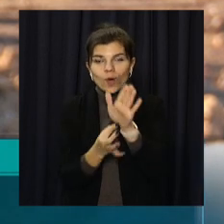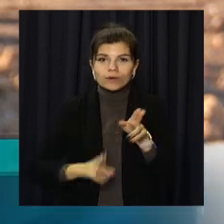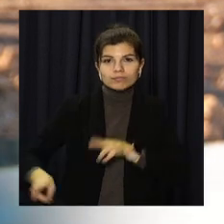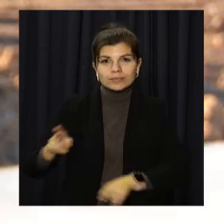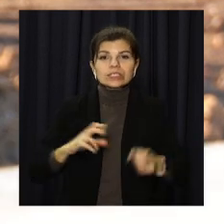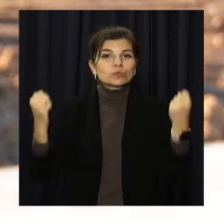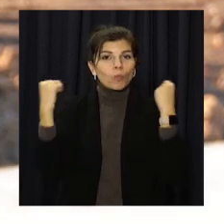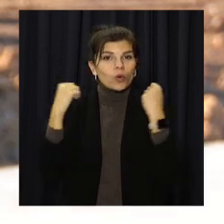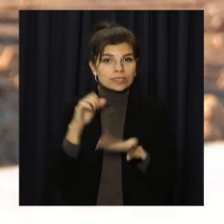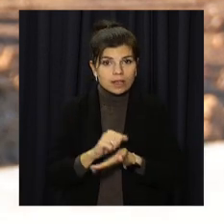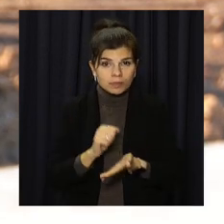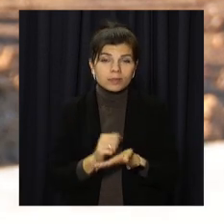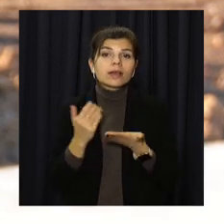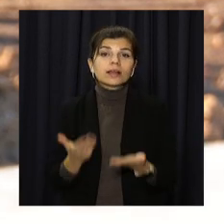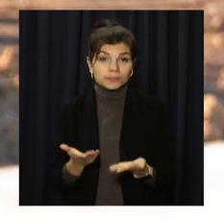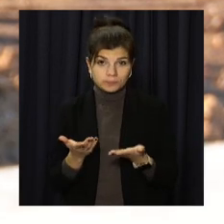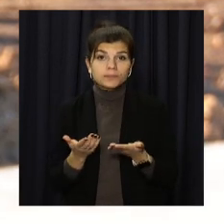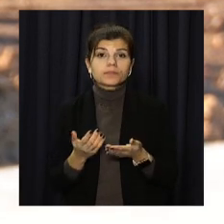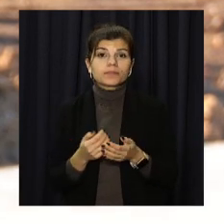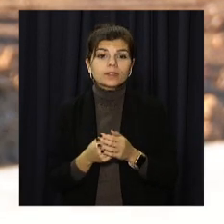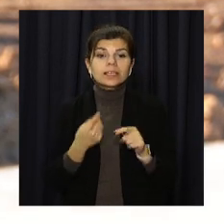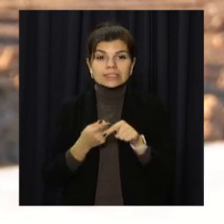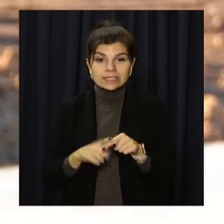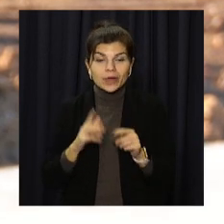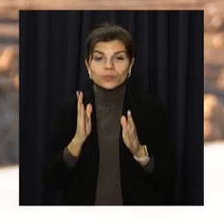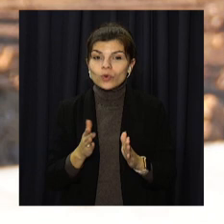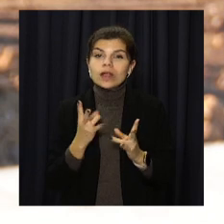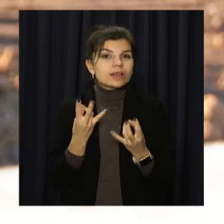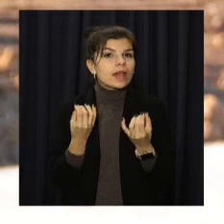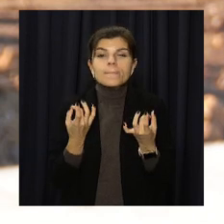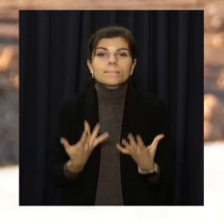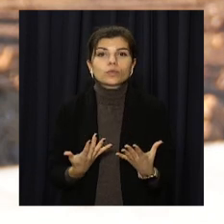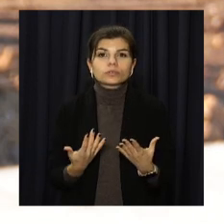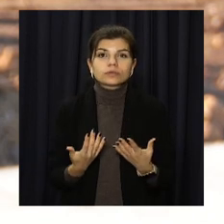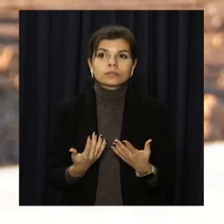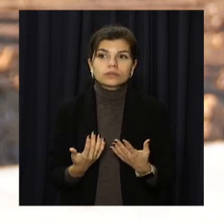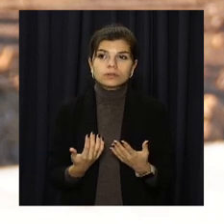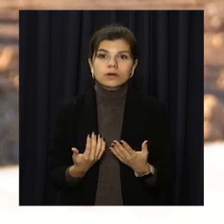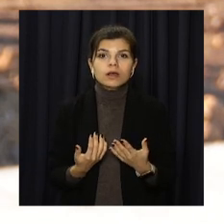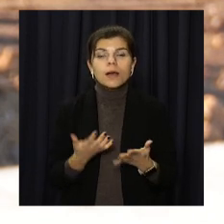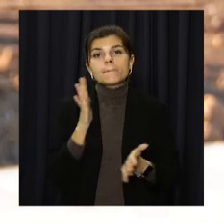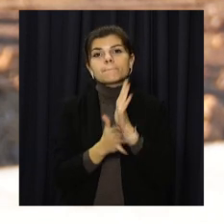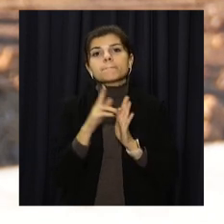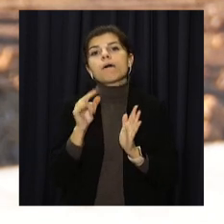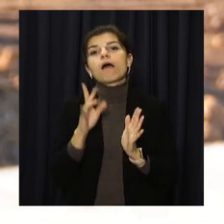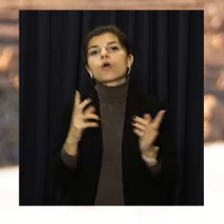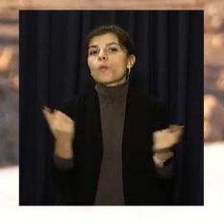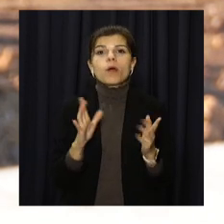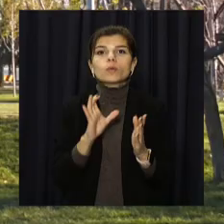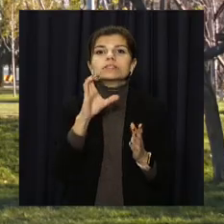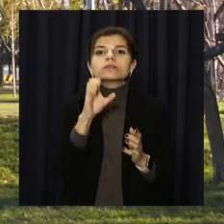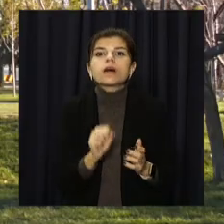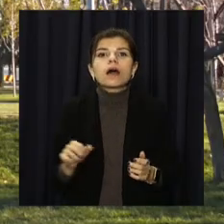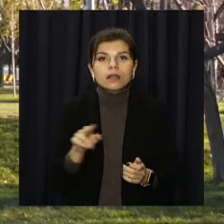займатися спортом. Та і це буде не просто парк або сквер, це буде сад.